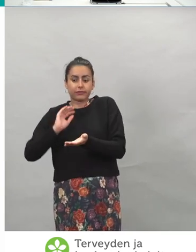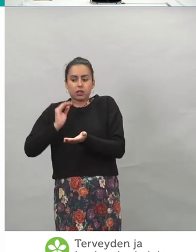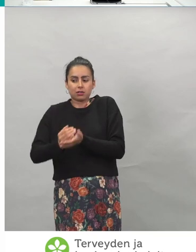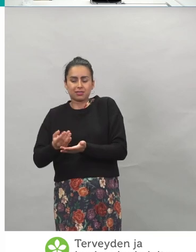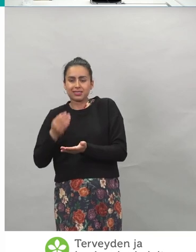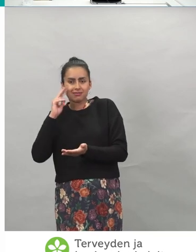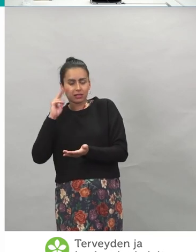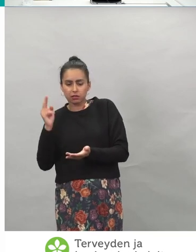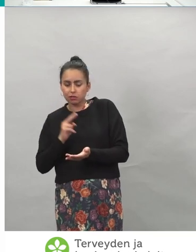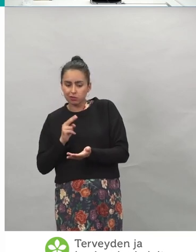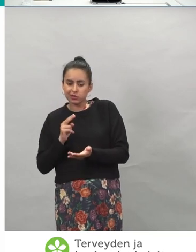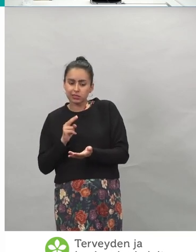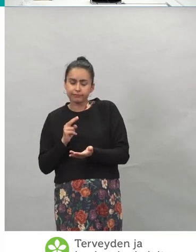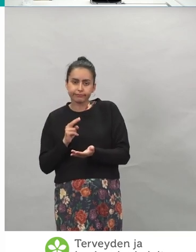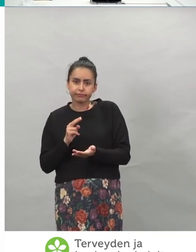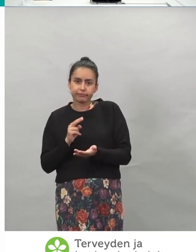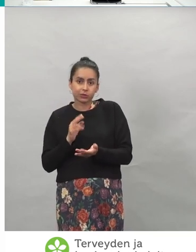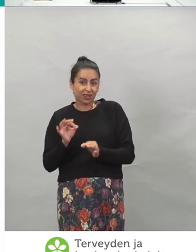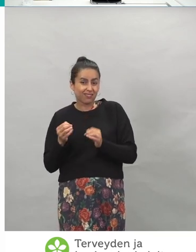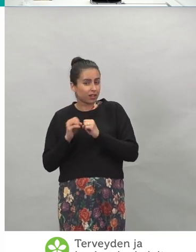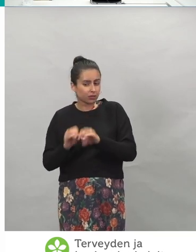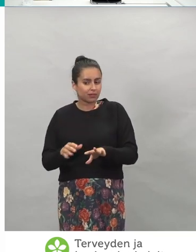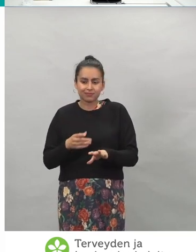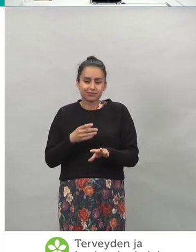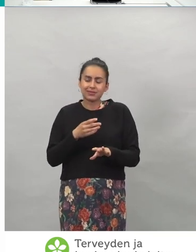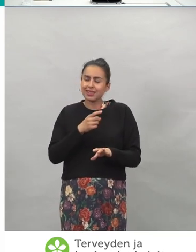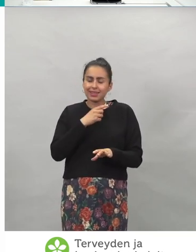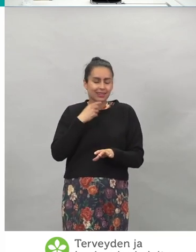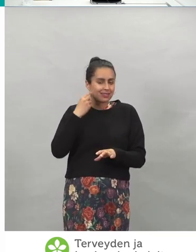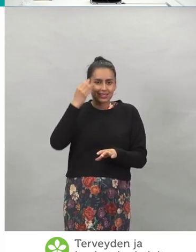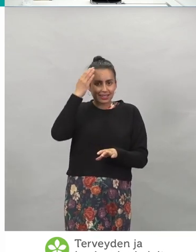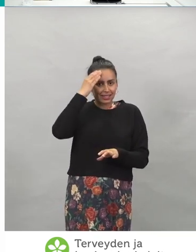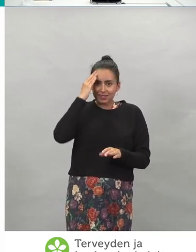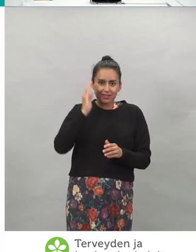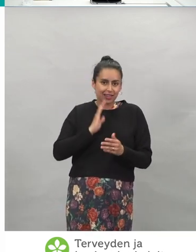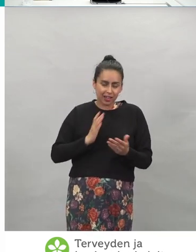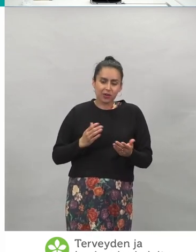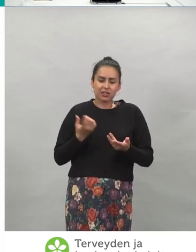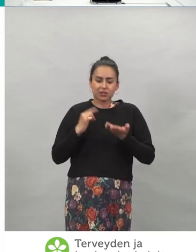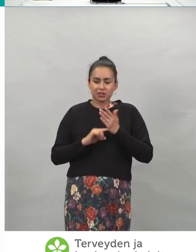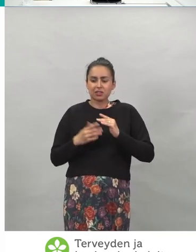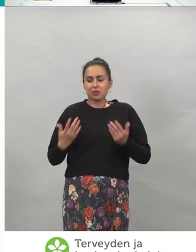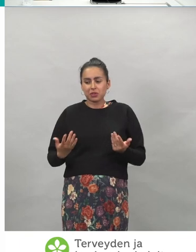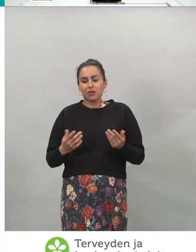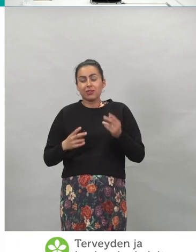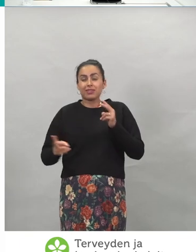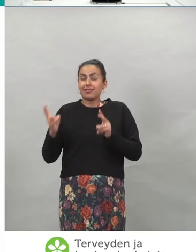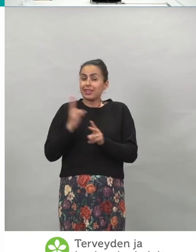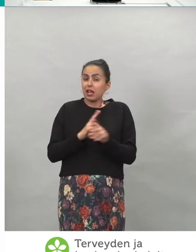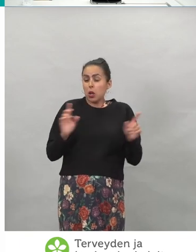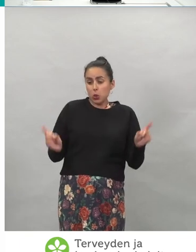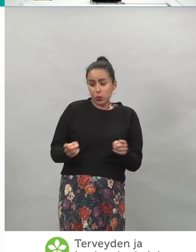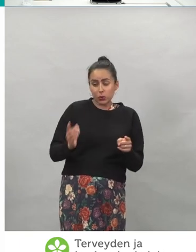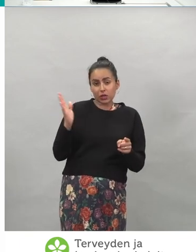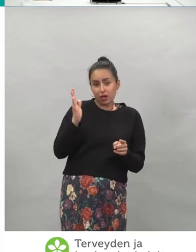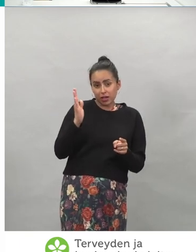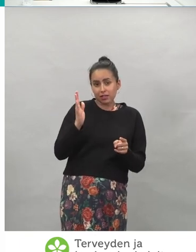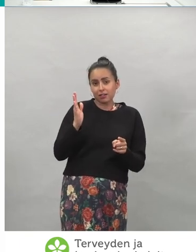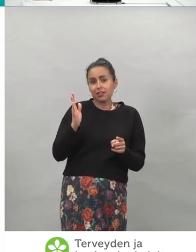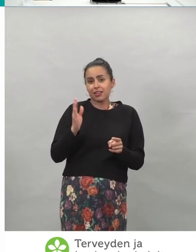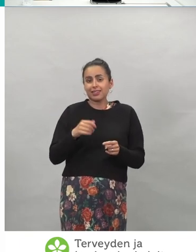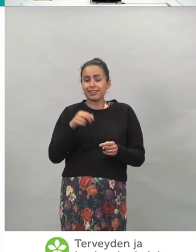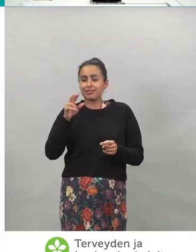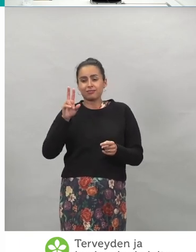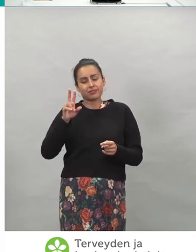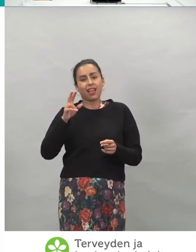me ei vielä myöskään tunneta riittävästi. Että tämä on liian lyhyt aika ollut seurata rokotettuja kahden annoksen